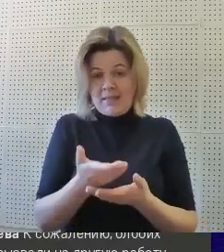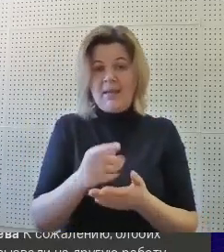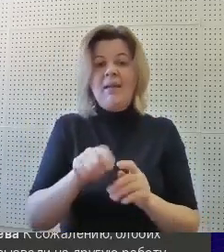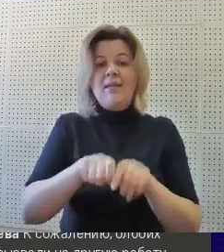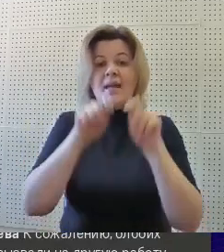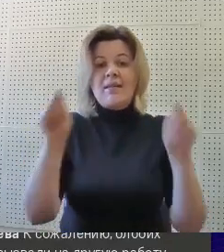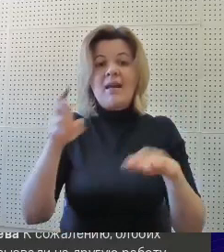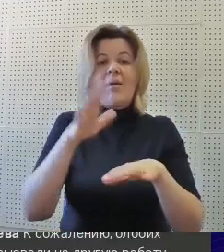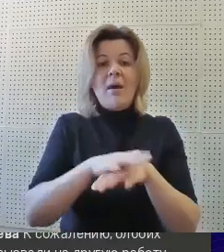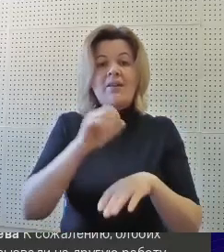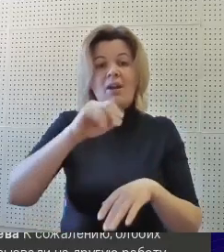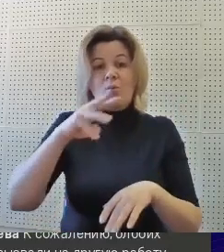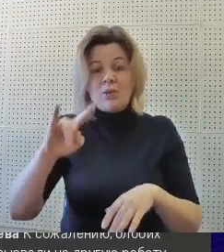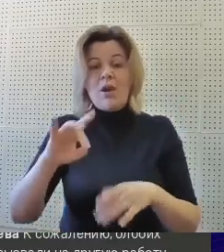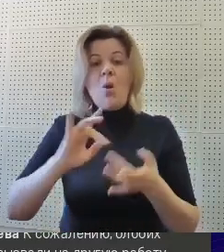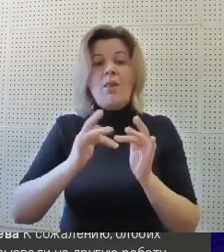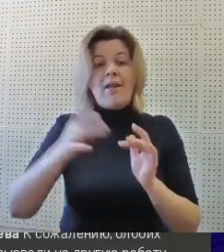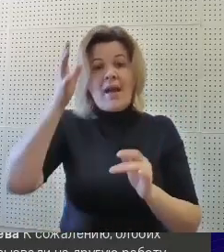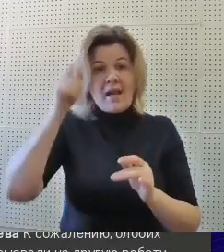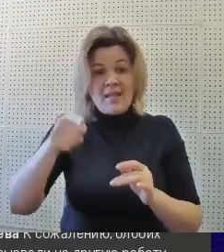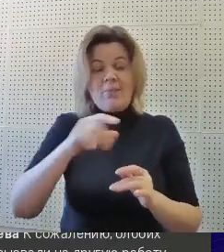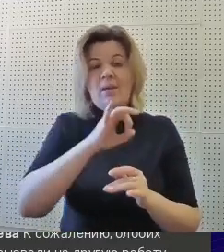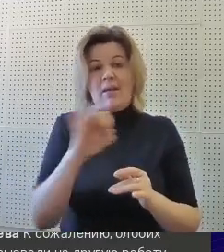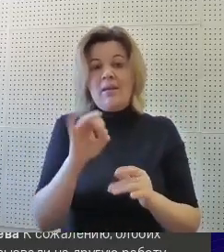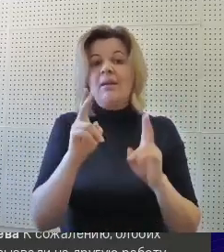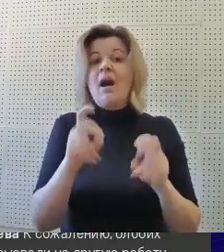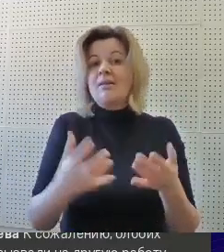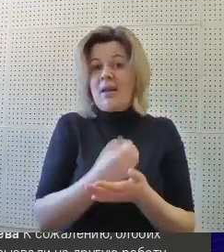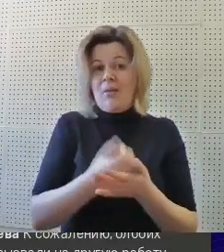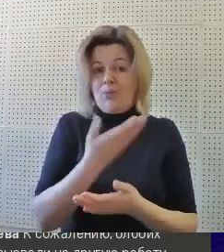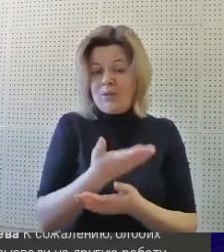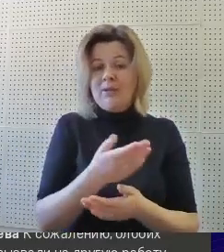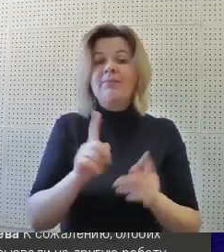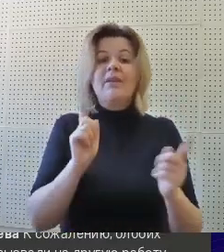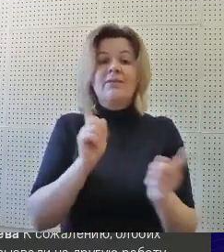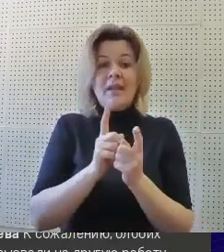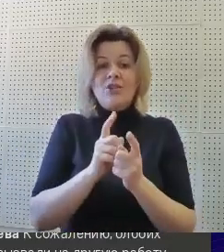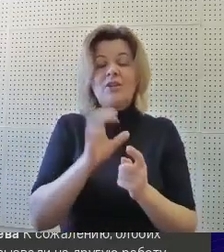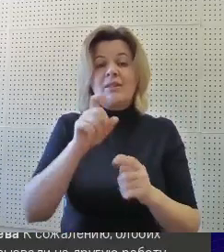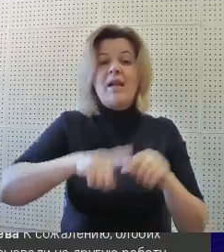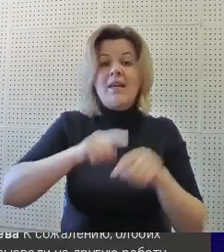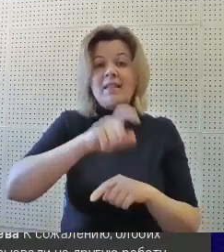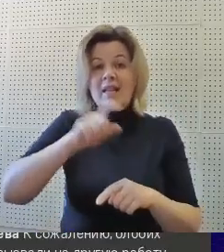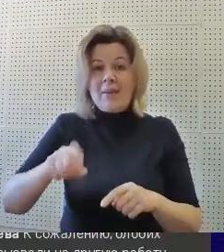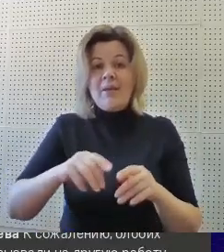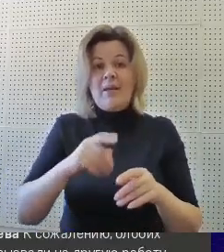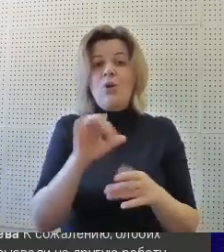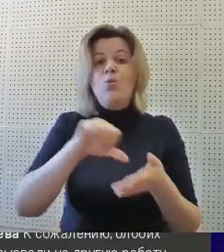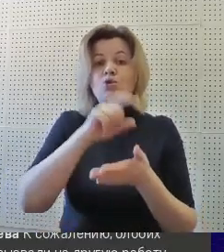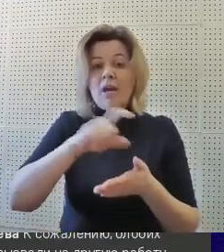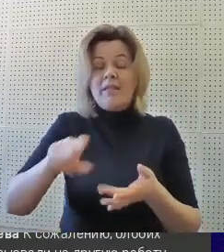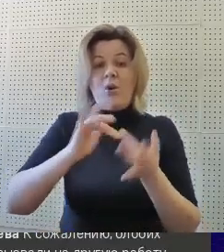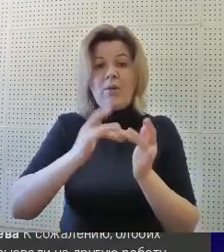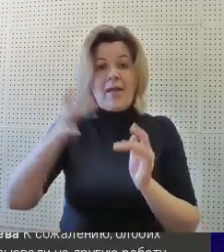Создание банка валюты онлайн-академии и критерия фьюзаработка. Встреча с родителями участников